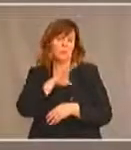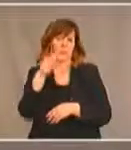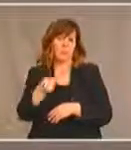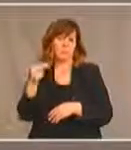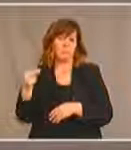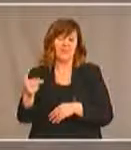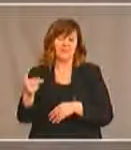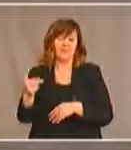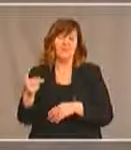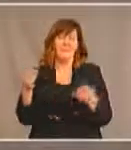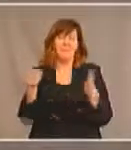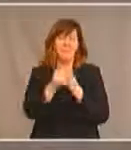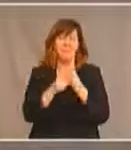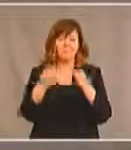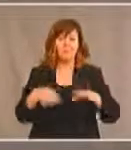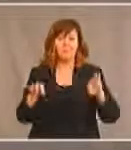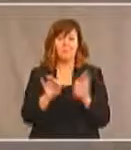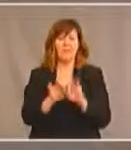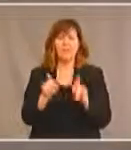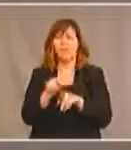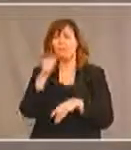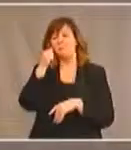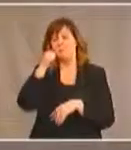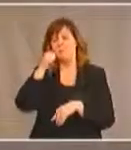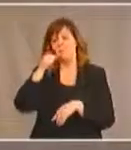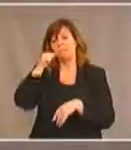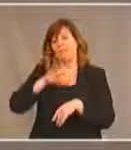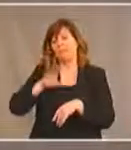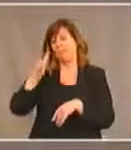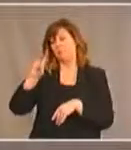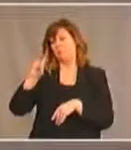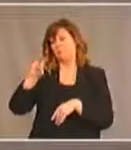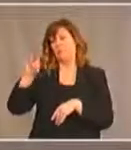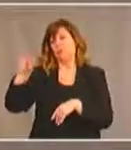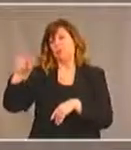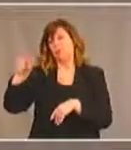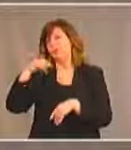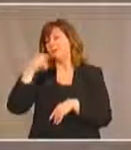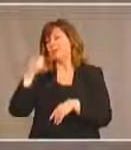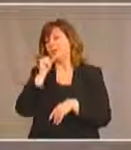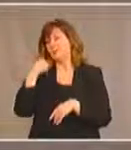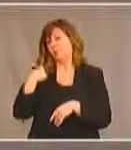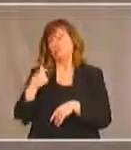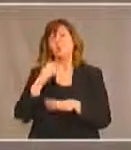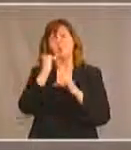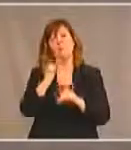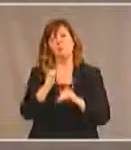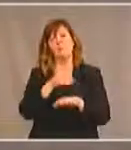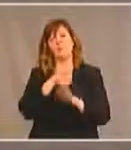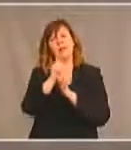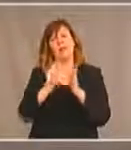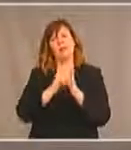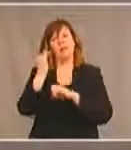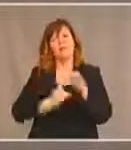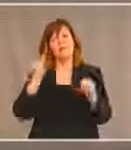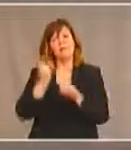comme Doreen l'a dit sont protégés par la loi canadienne et internationale. Et